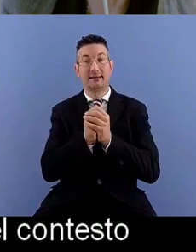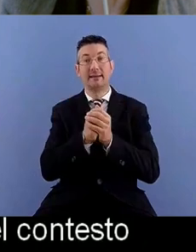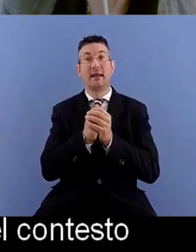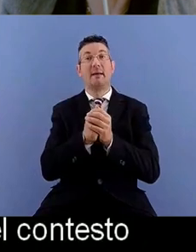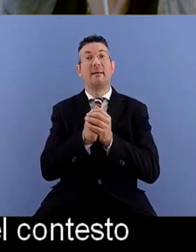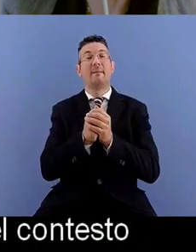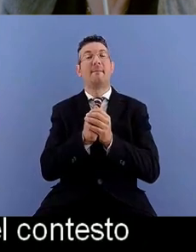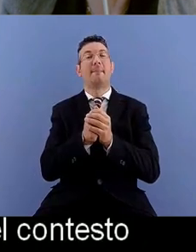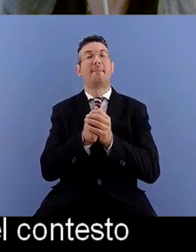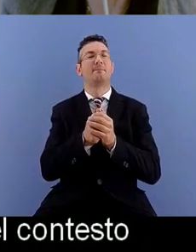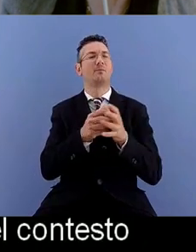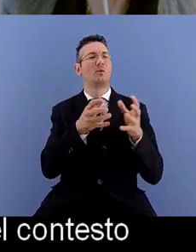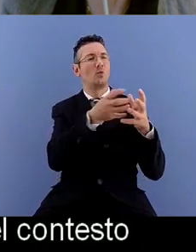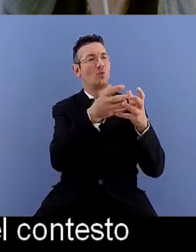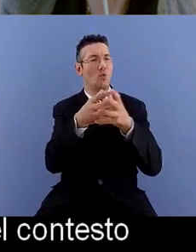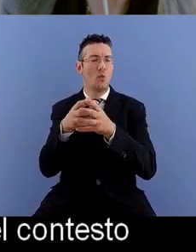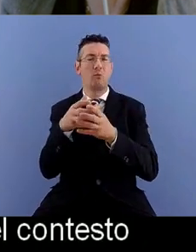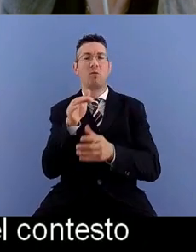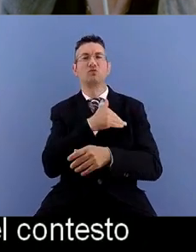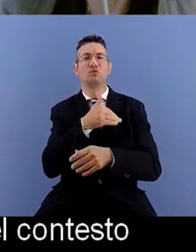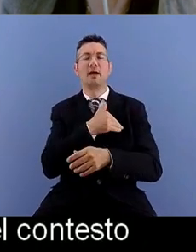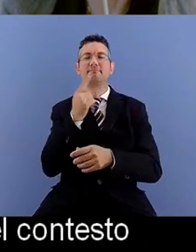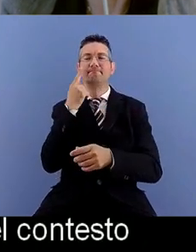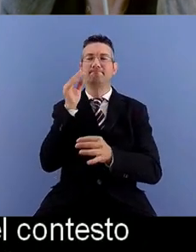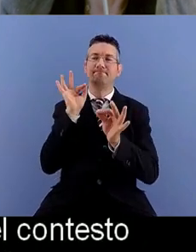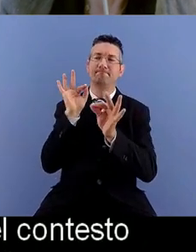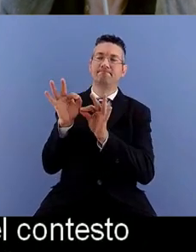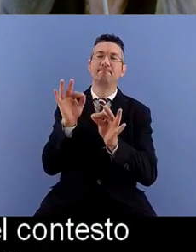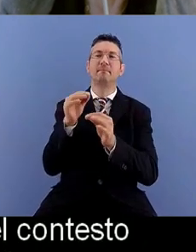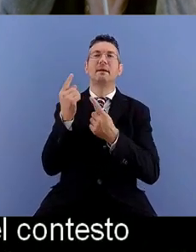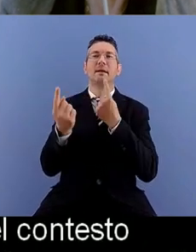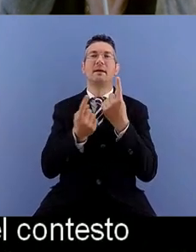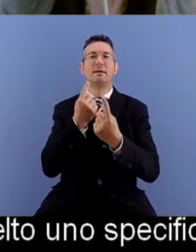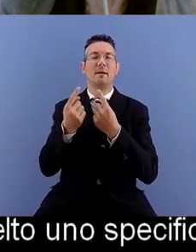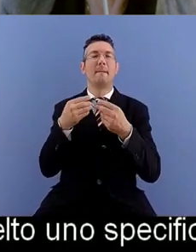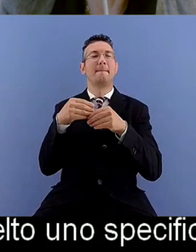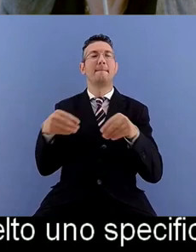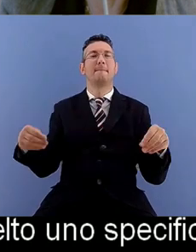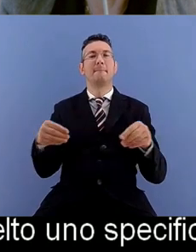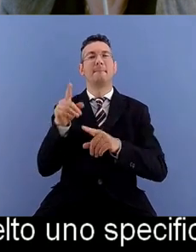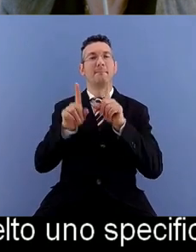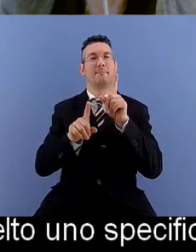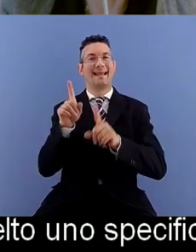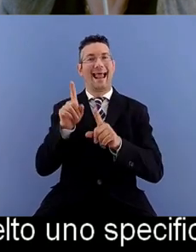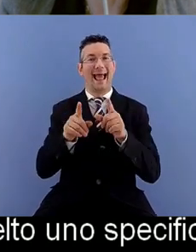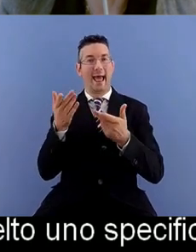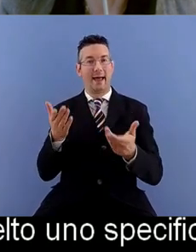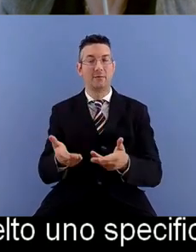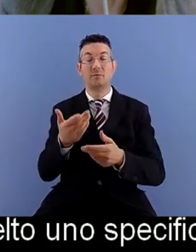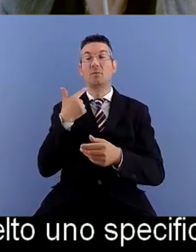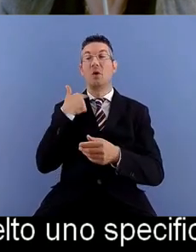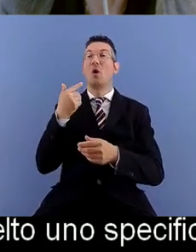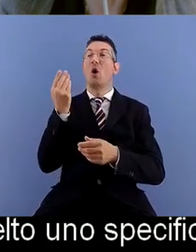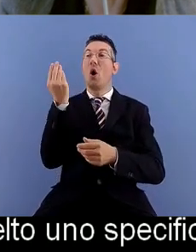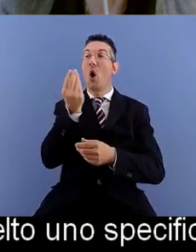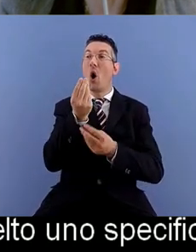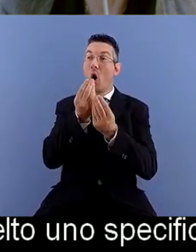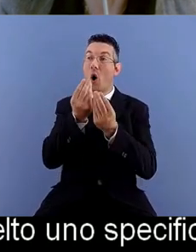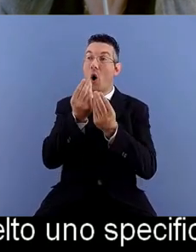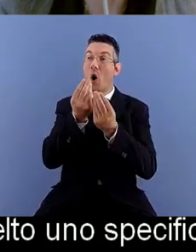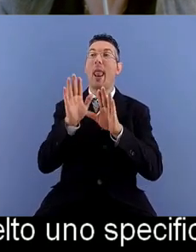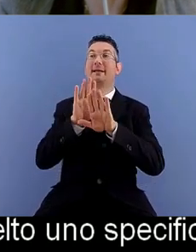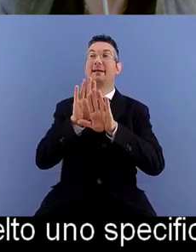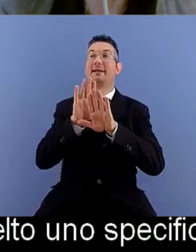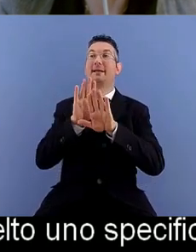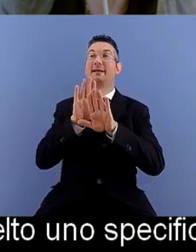scelto uno specifico contesto museale milanese quindi un'opera una collezione una mostra su quale